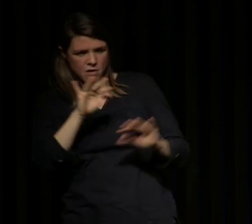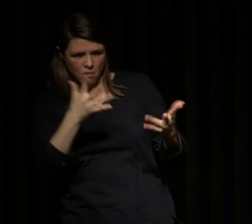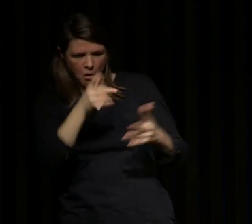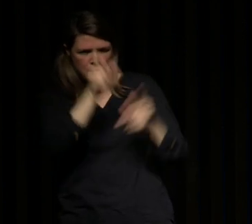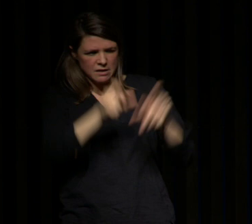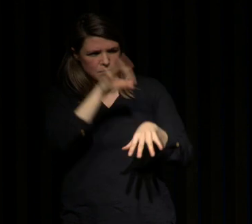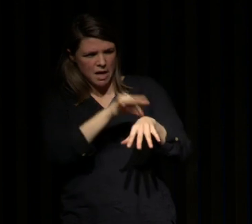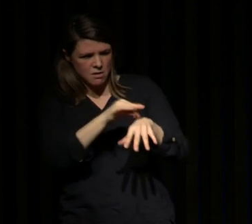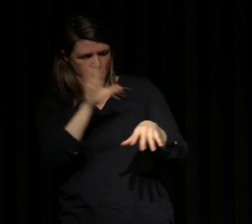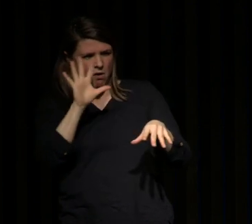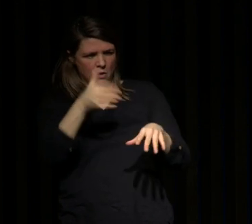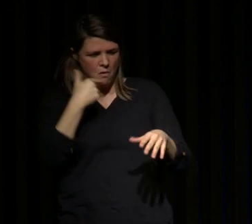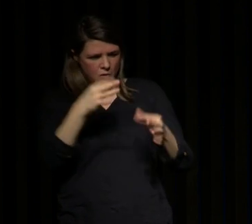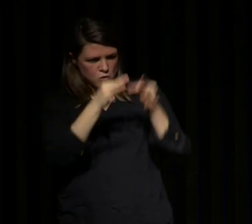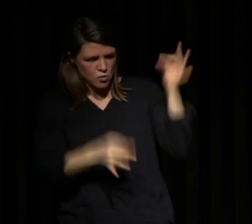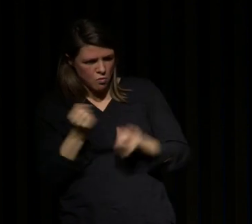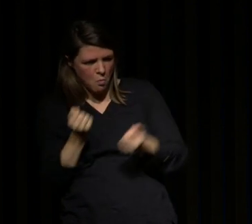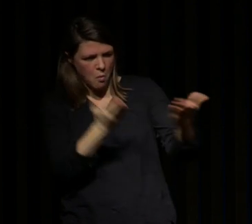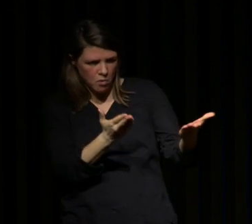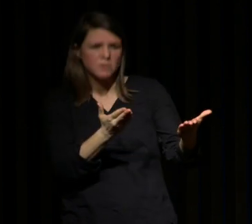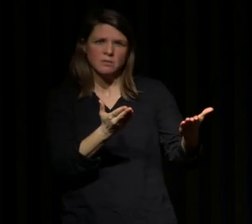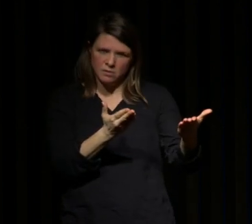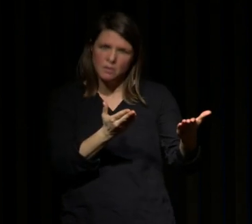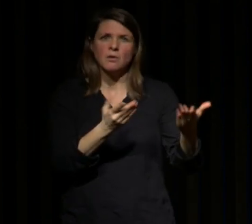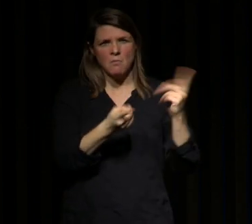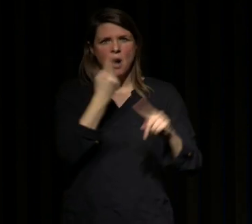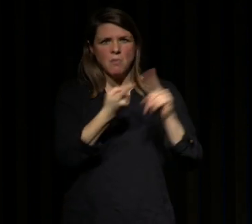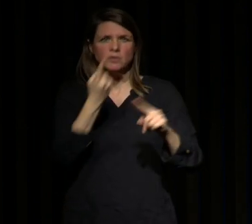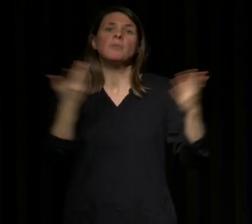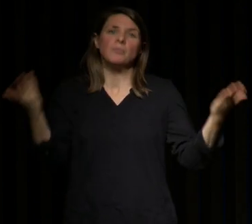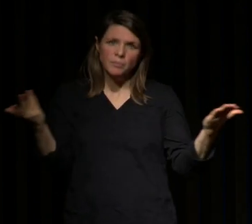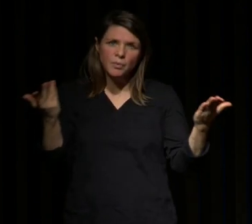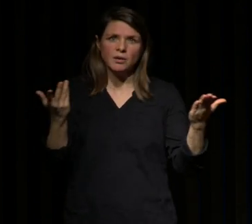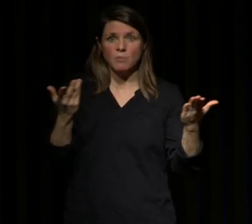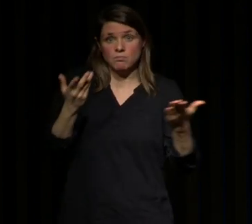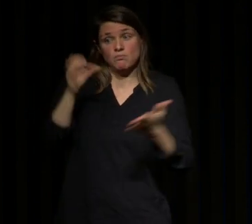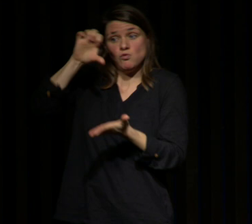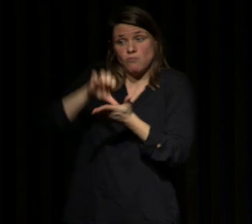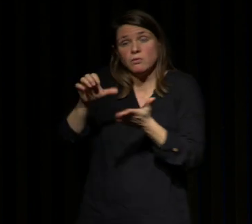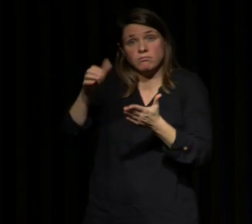solutions en particulier des solutions assez sophistiquées comme celles qu'on peut donner dans notre centre de référence